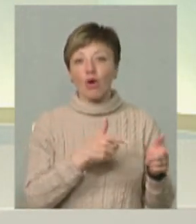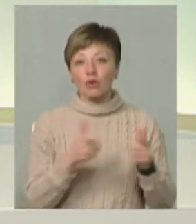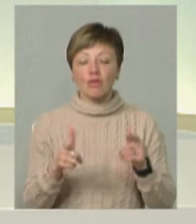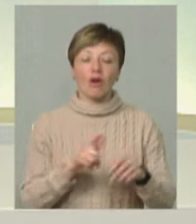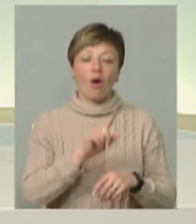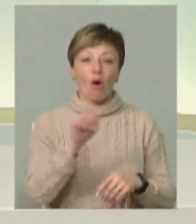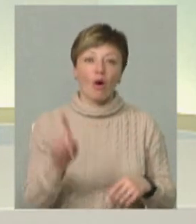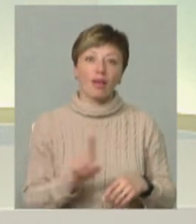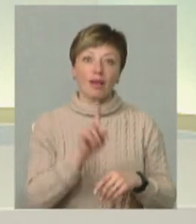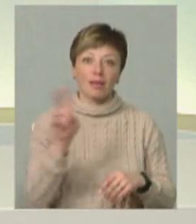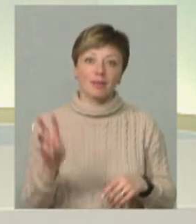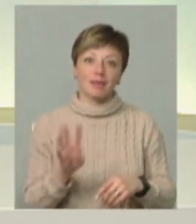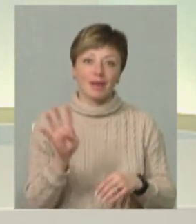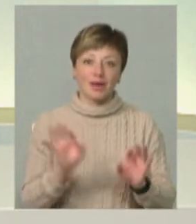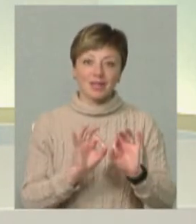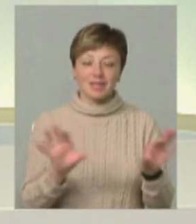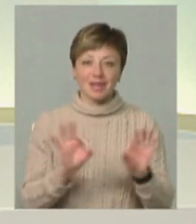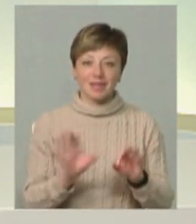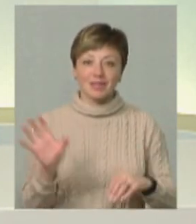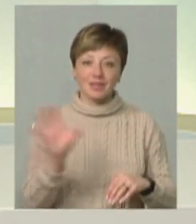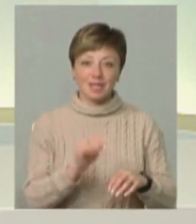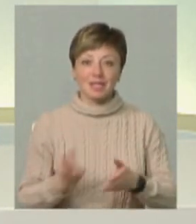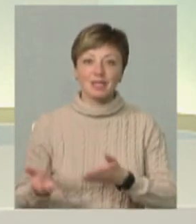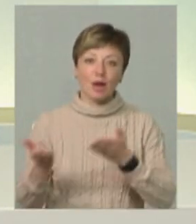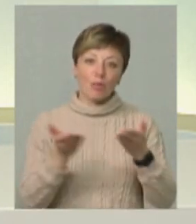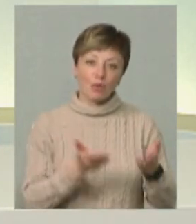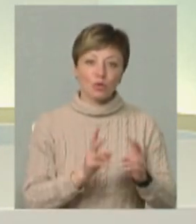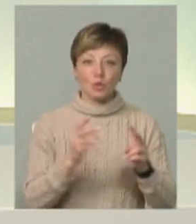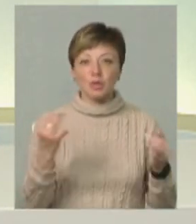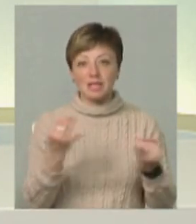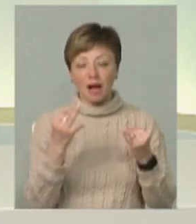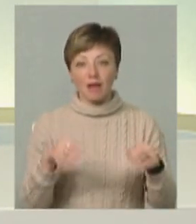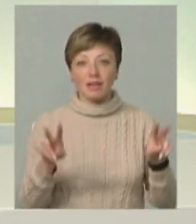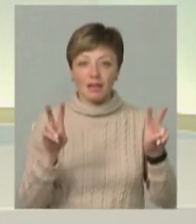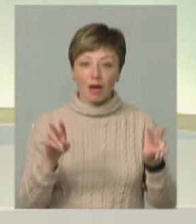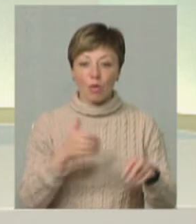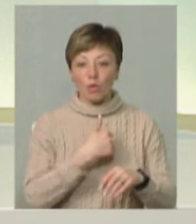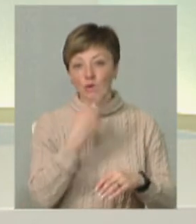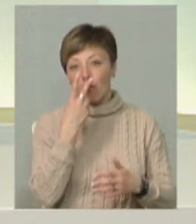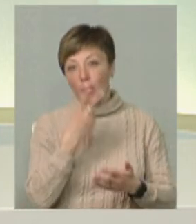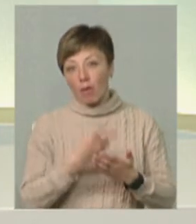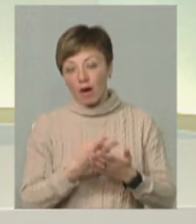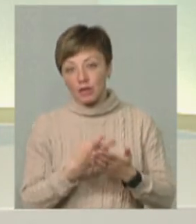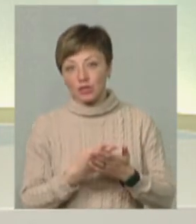розказувати. Тому я всіх запрошую, хто цікавиться такою темою, чи хоче побачити.